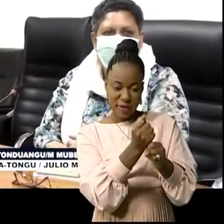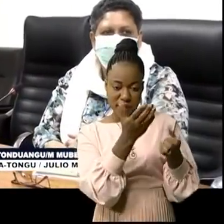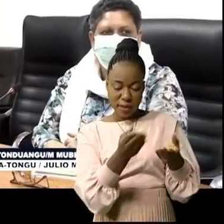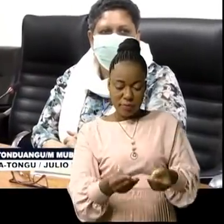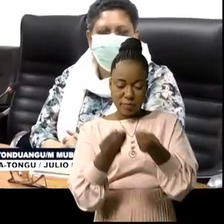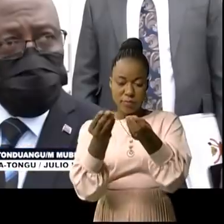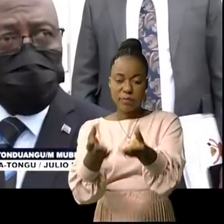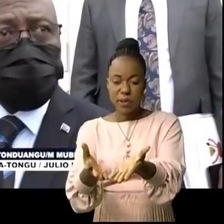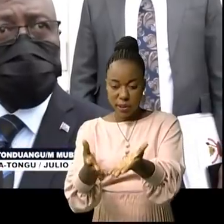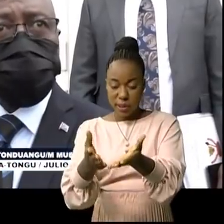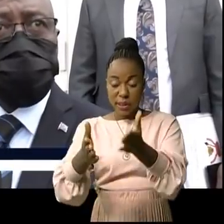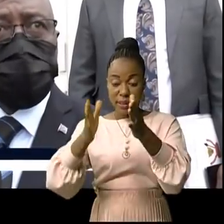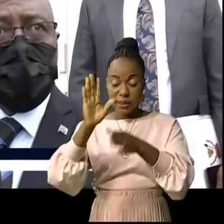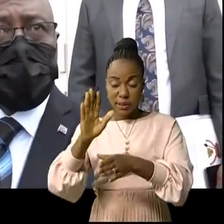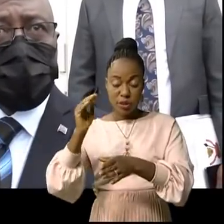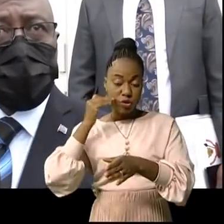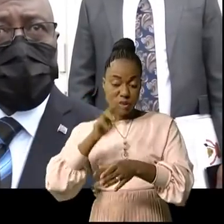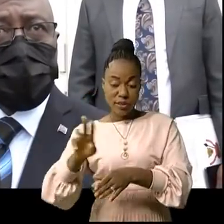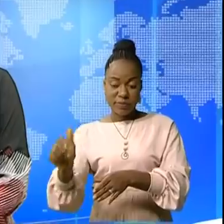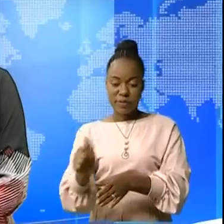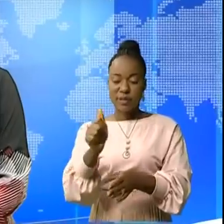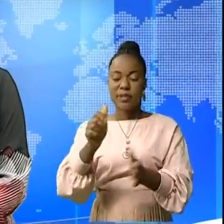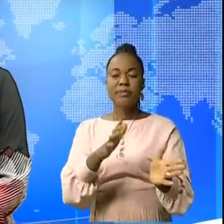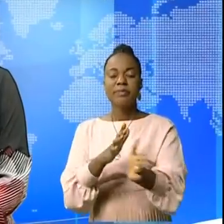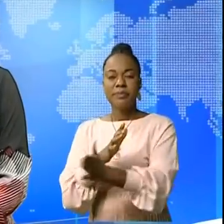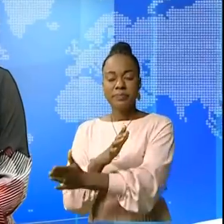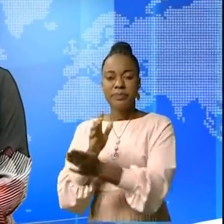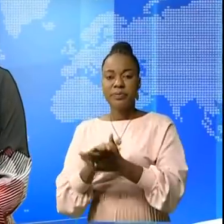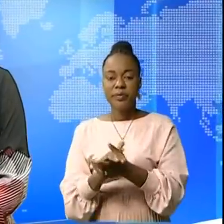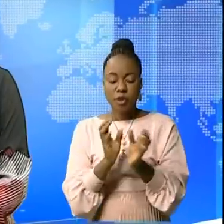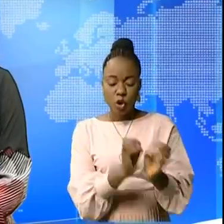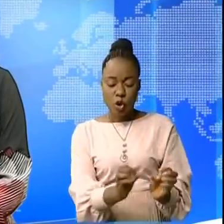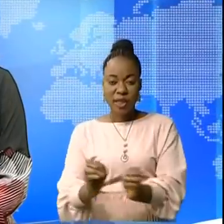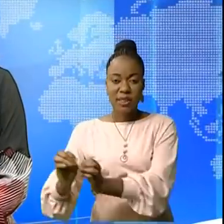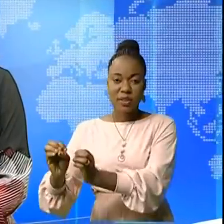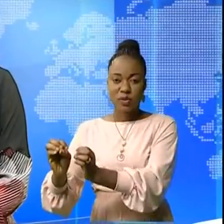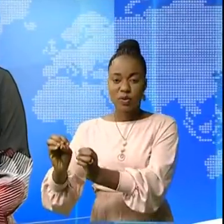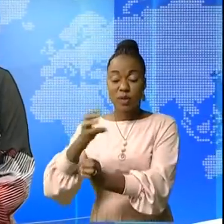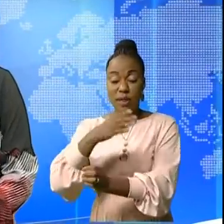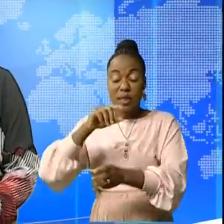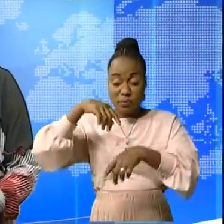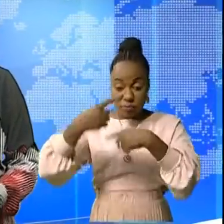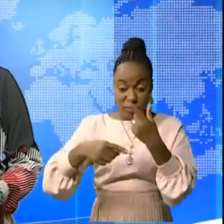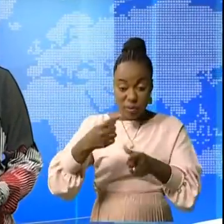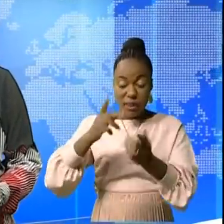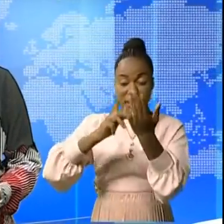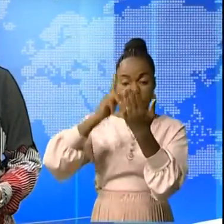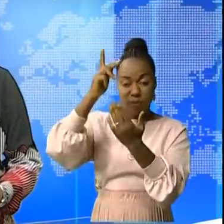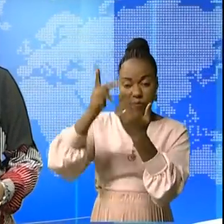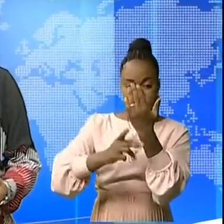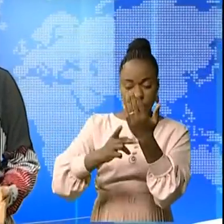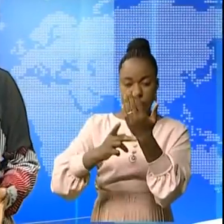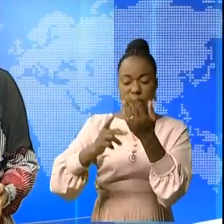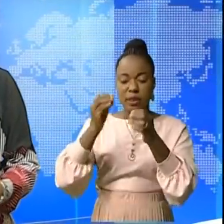place le 5 juillet 2021. L'organisation et l'exécution du projet de la construction,